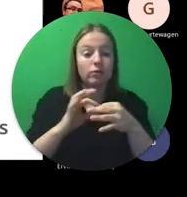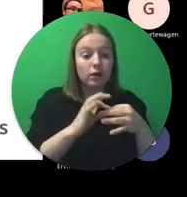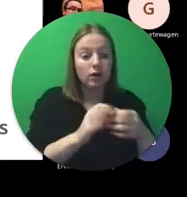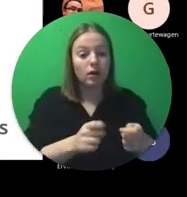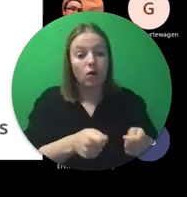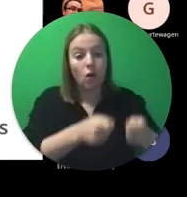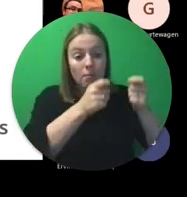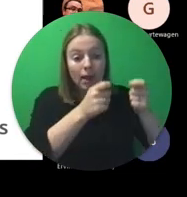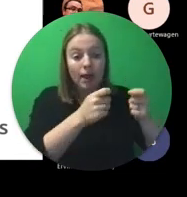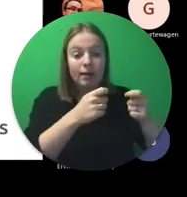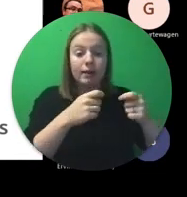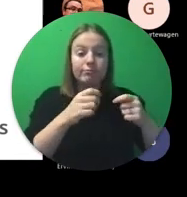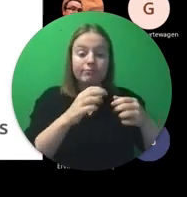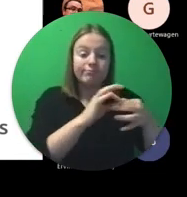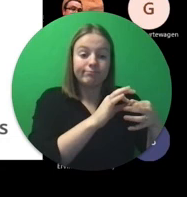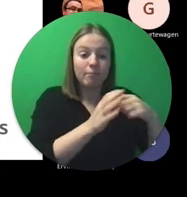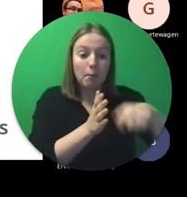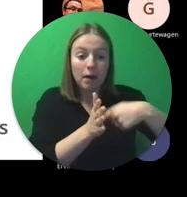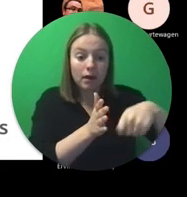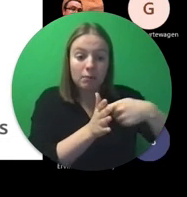deze partnerschappen zijn.